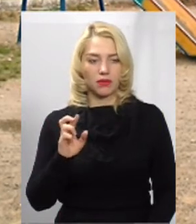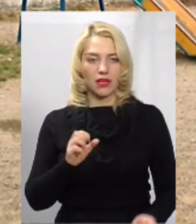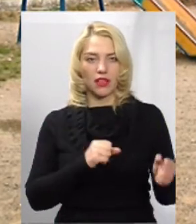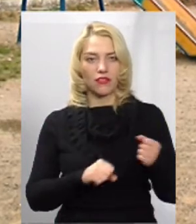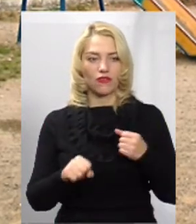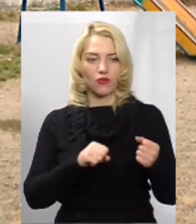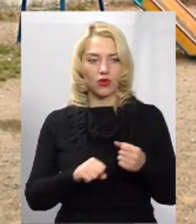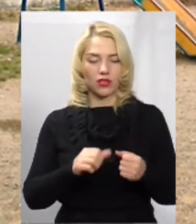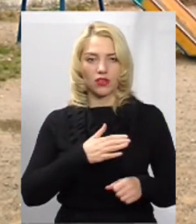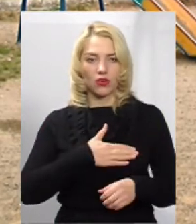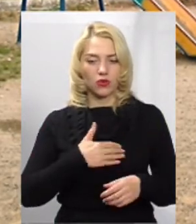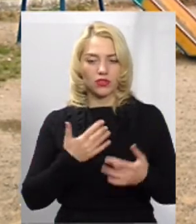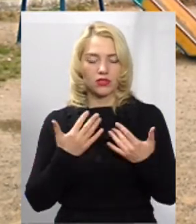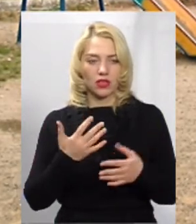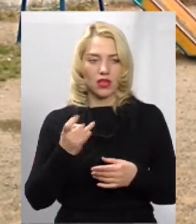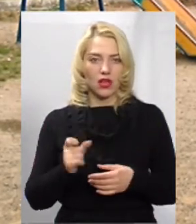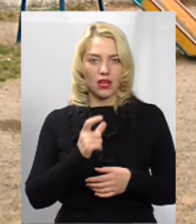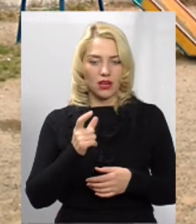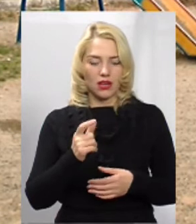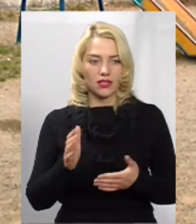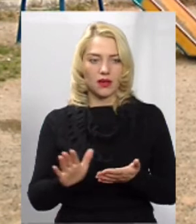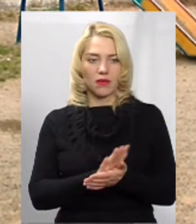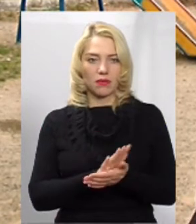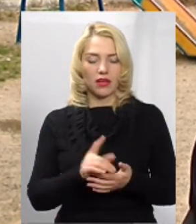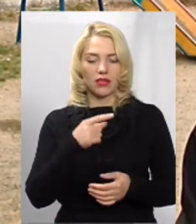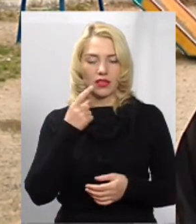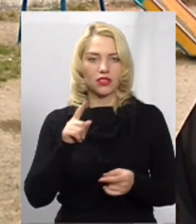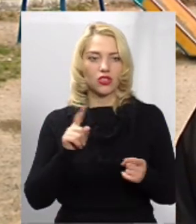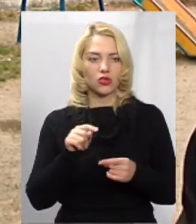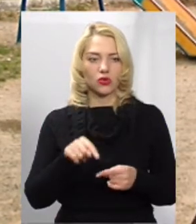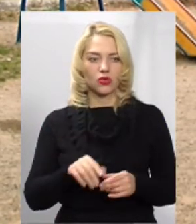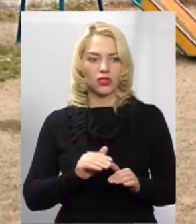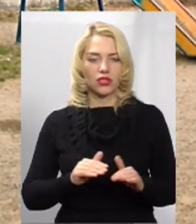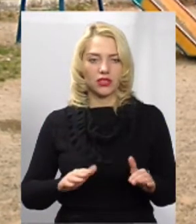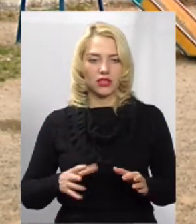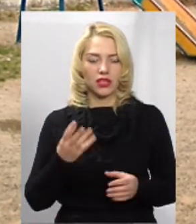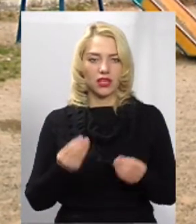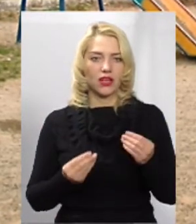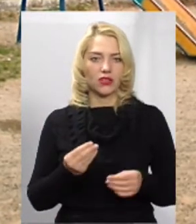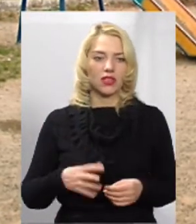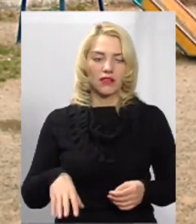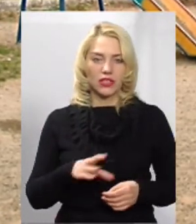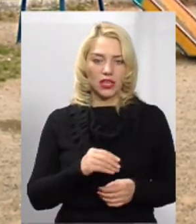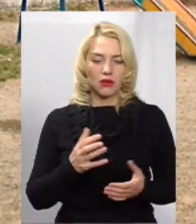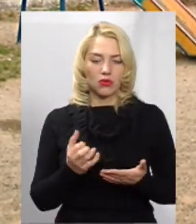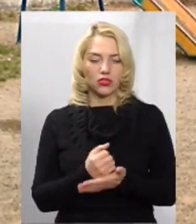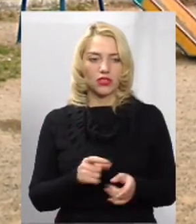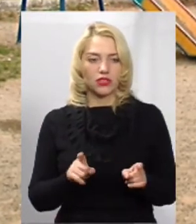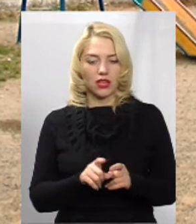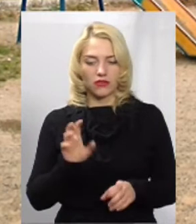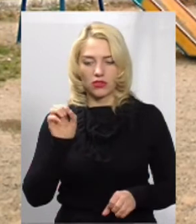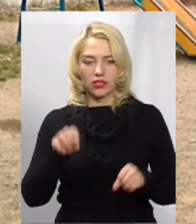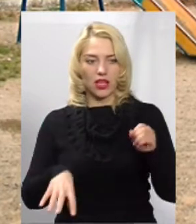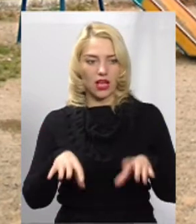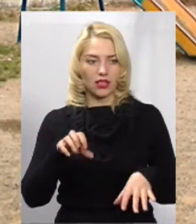стільки раз прибирати, бо кажуть, що тут діти граються всі. І виходить, що так, і все закидано, і